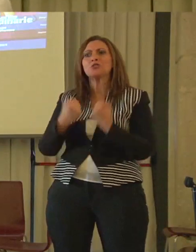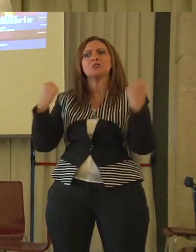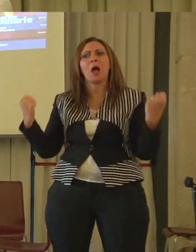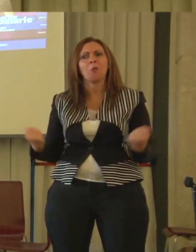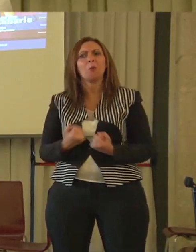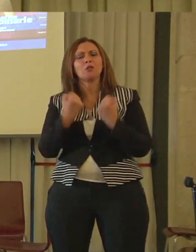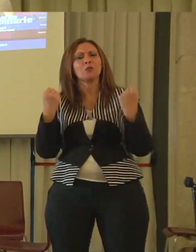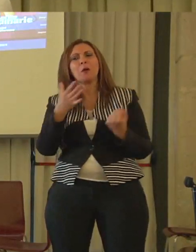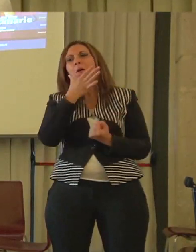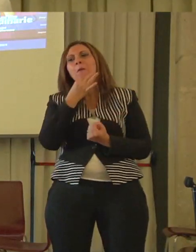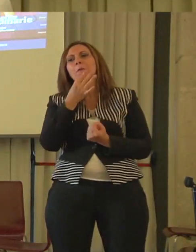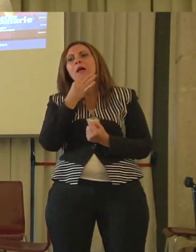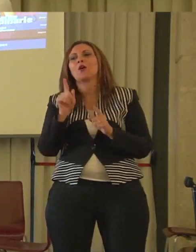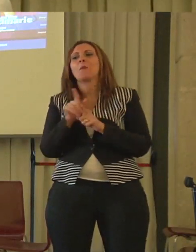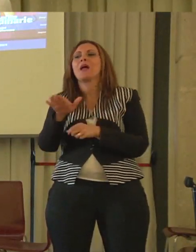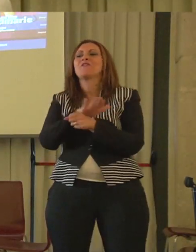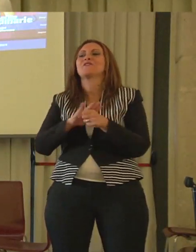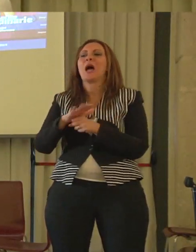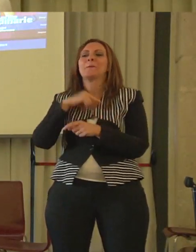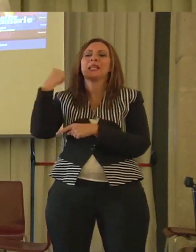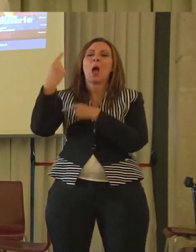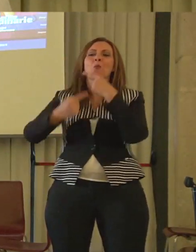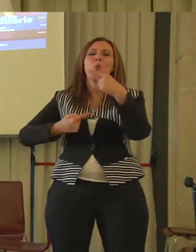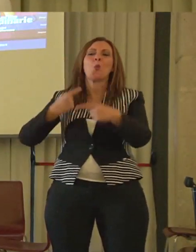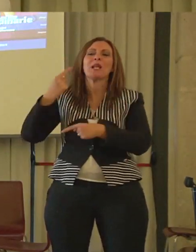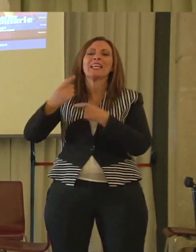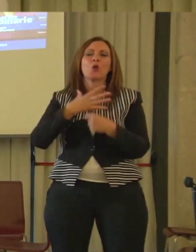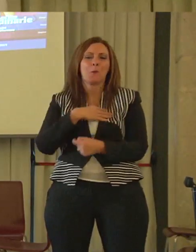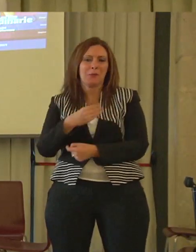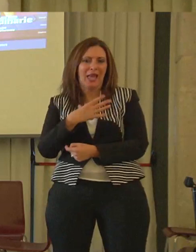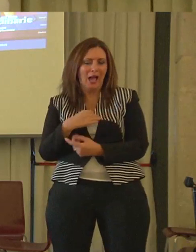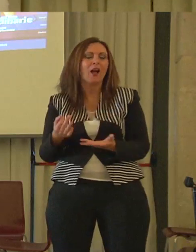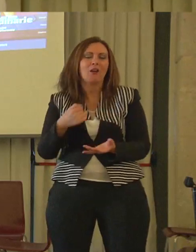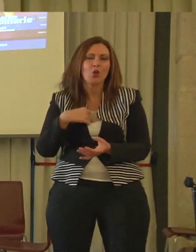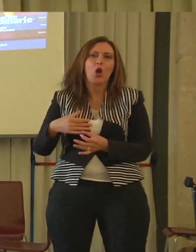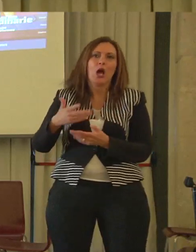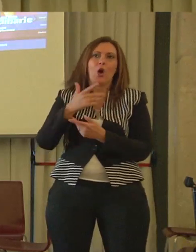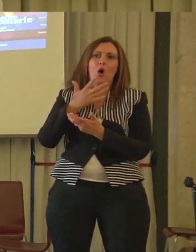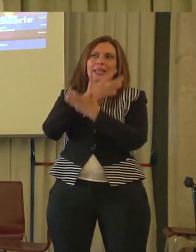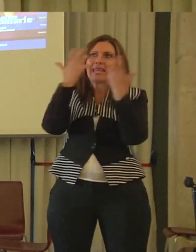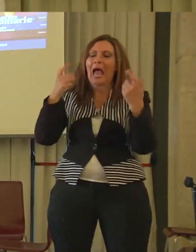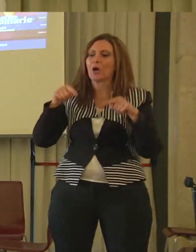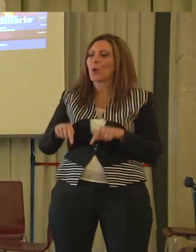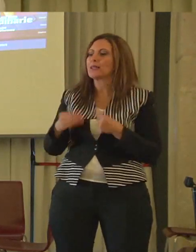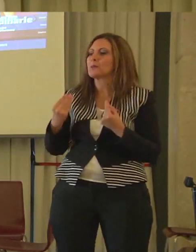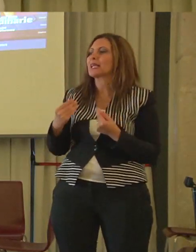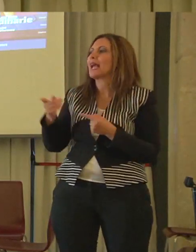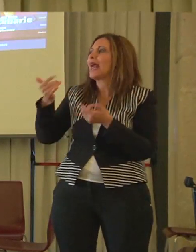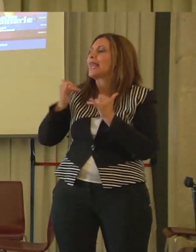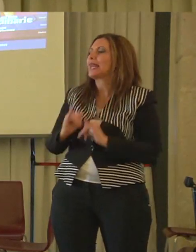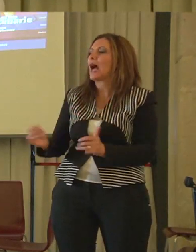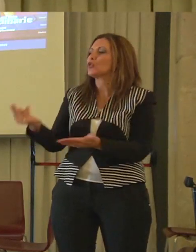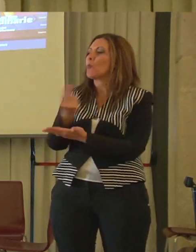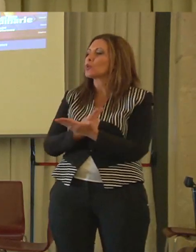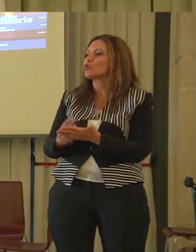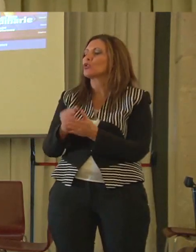tutti i questioni della bella famiglia del mulino bianco. Bene, la Barilla nasce da un'idea progettuale di bella